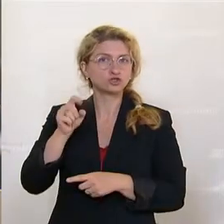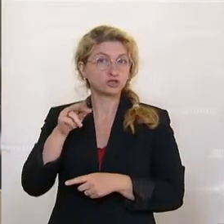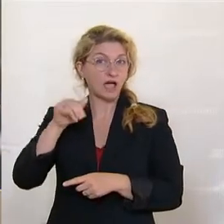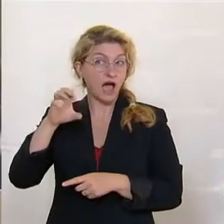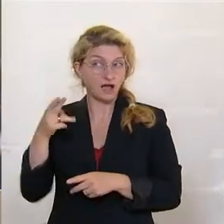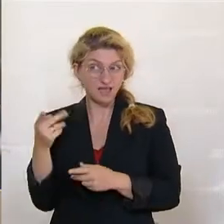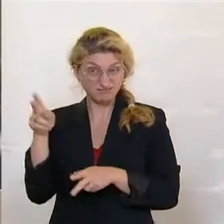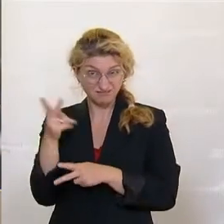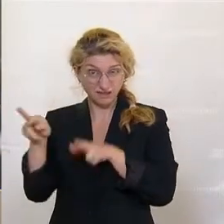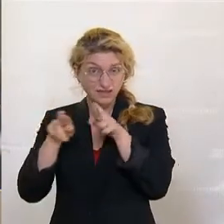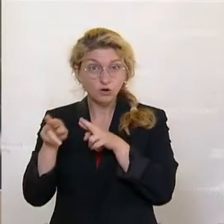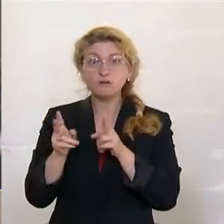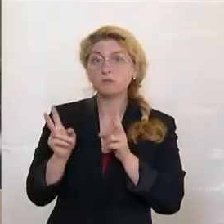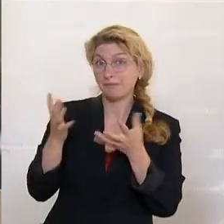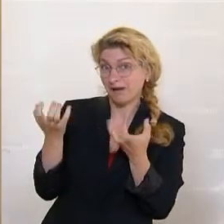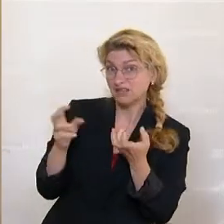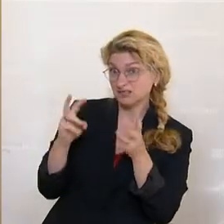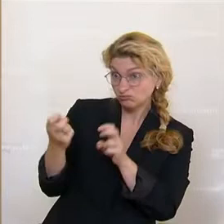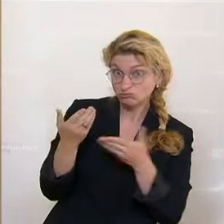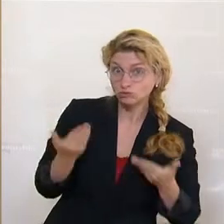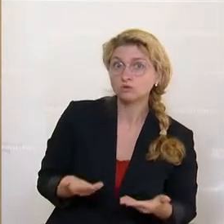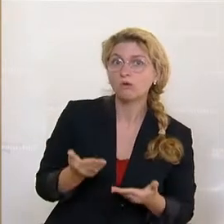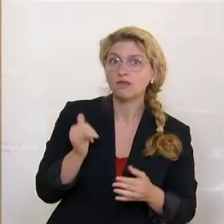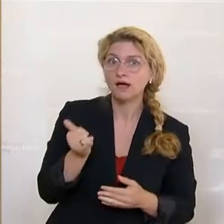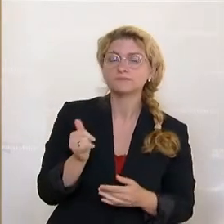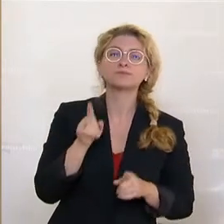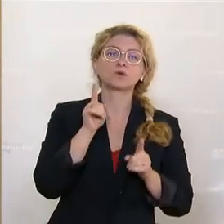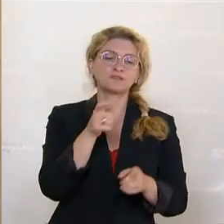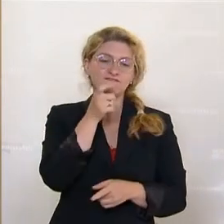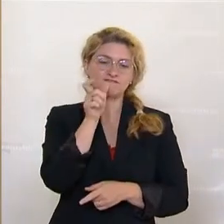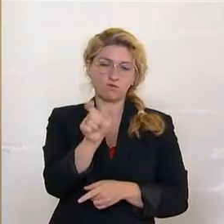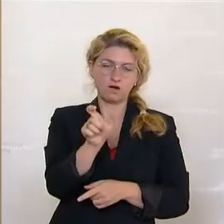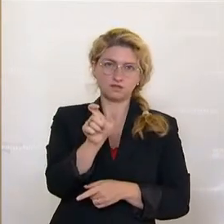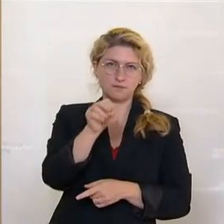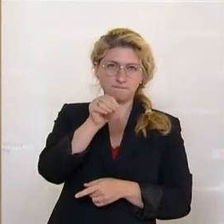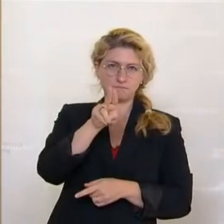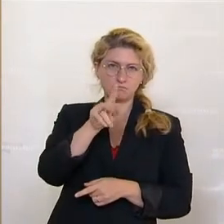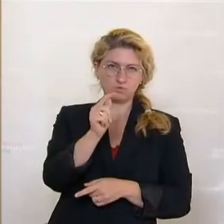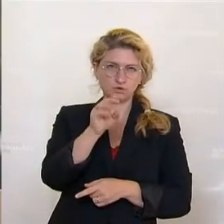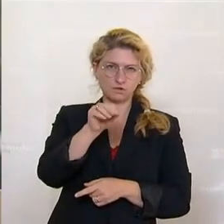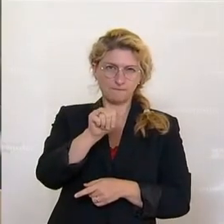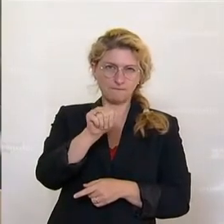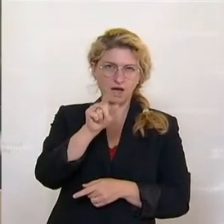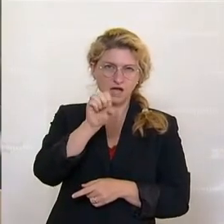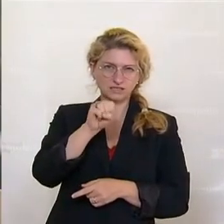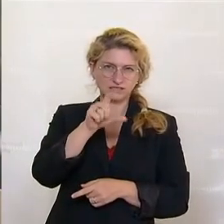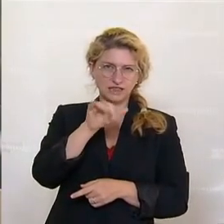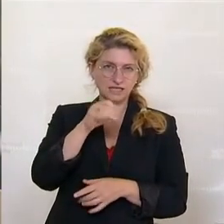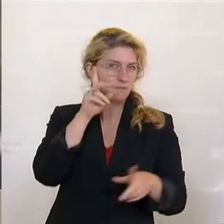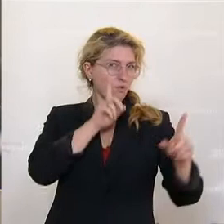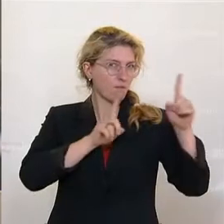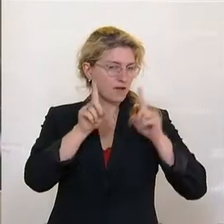Und das Resümee ist relativ einfach. Das Wort mutmaßlich müssen wir streichen. Ja, die türkis-blaue